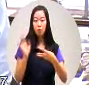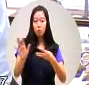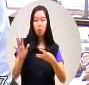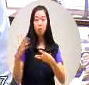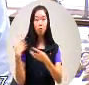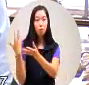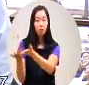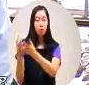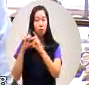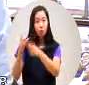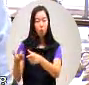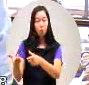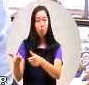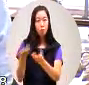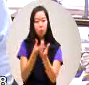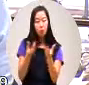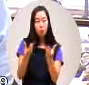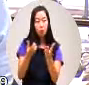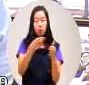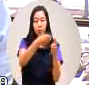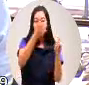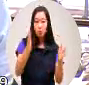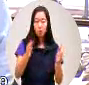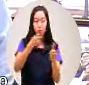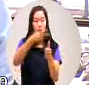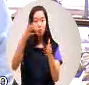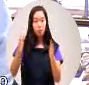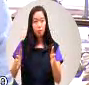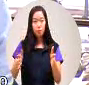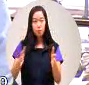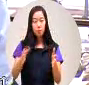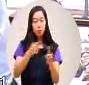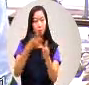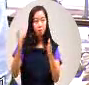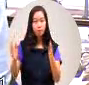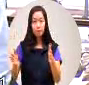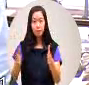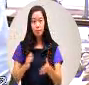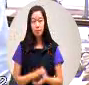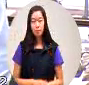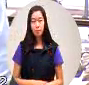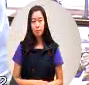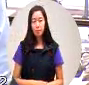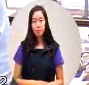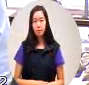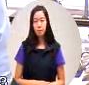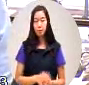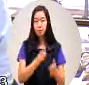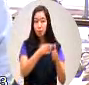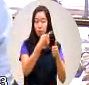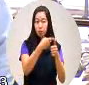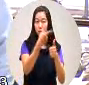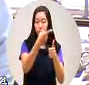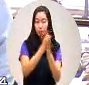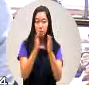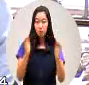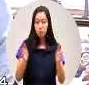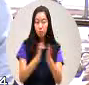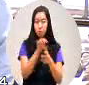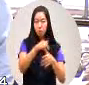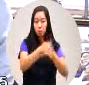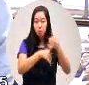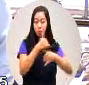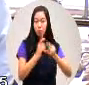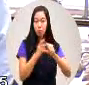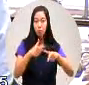产业工坊分为第一期第二期第三期那么第一期呢就在活动